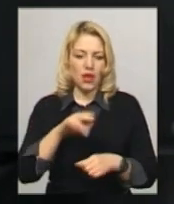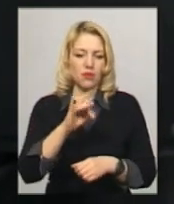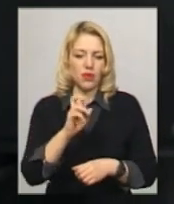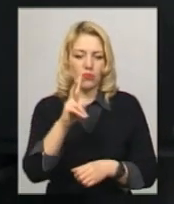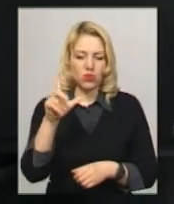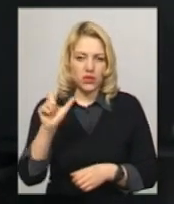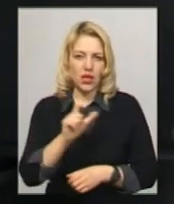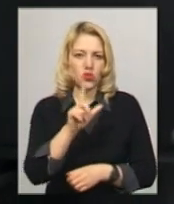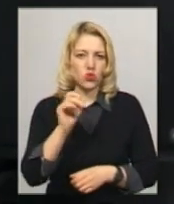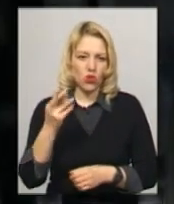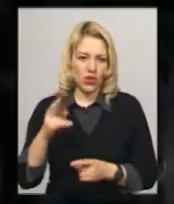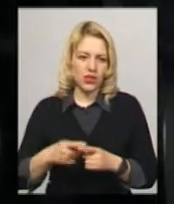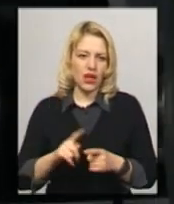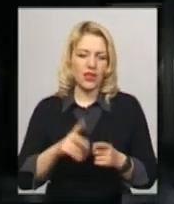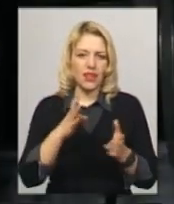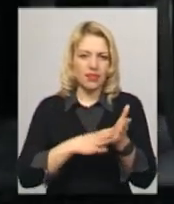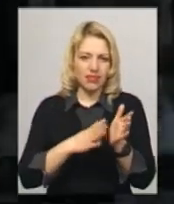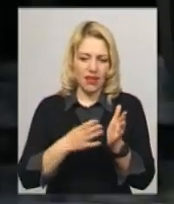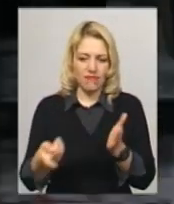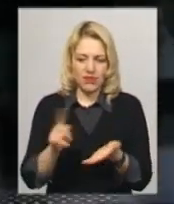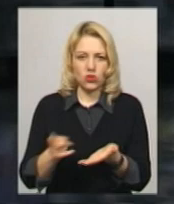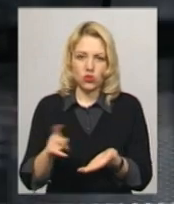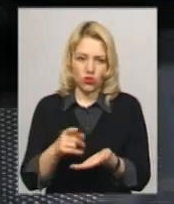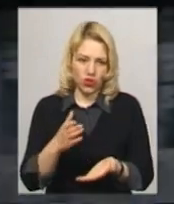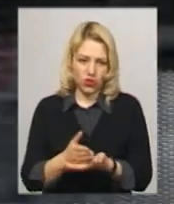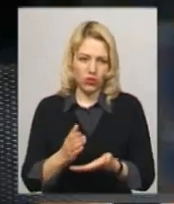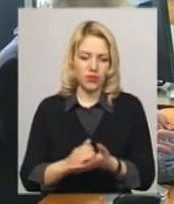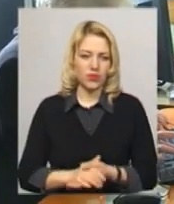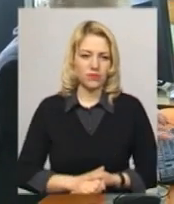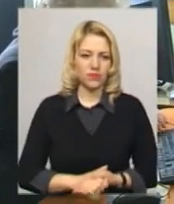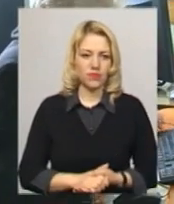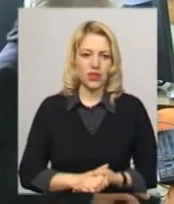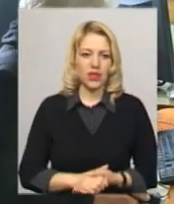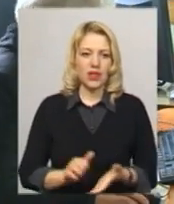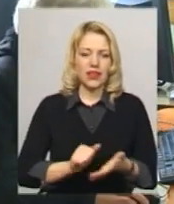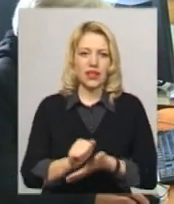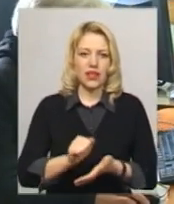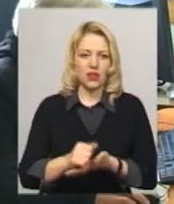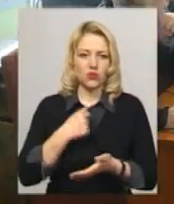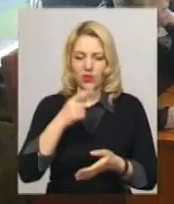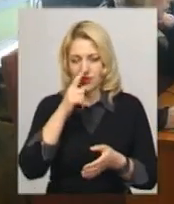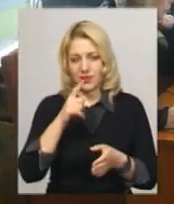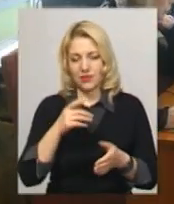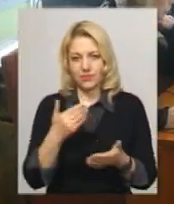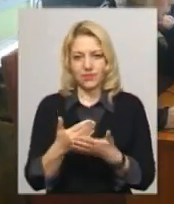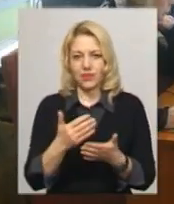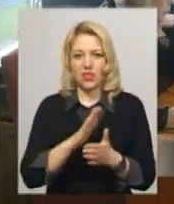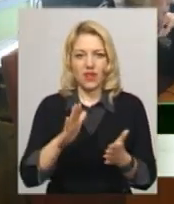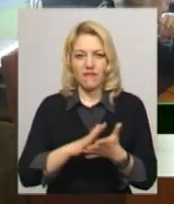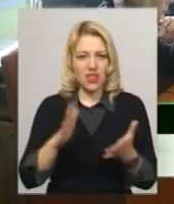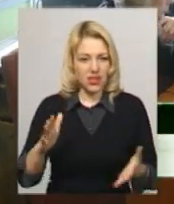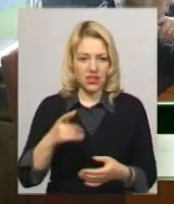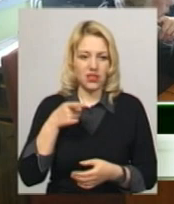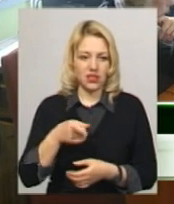тижневик на восьми сторінках, як і більшість районок області, каже редактор Світлана Волкова. Тираж у нас порівняно невеликий, трохи більше тисячі,